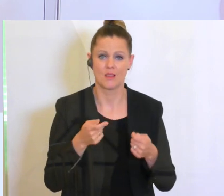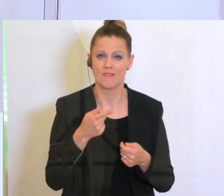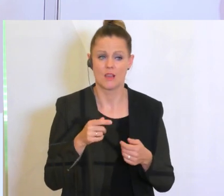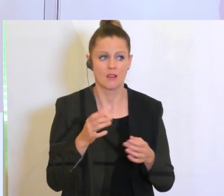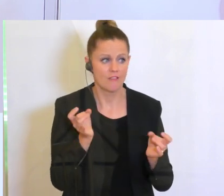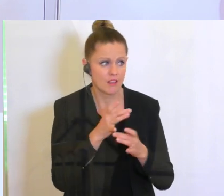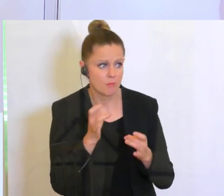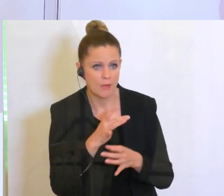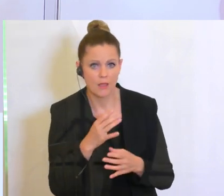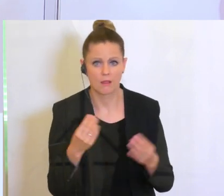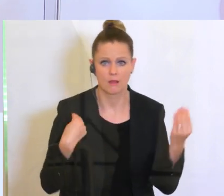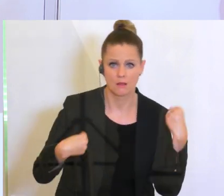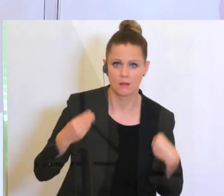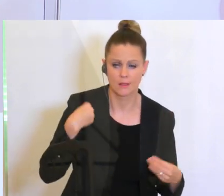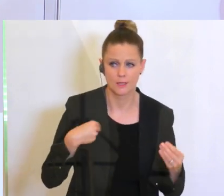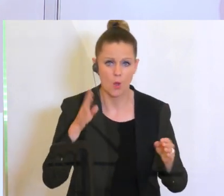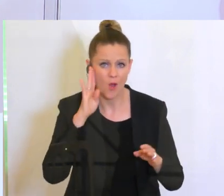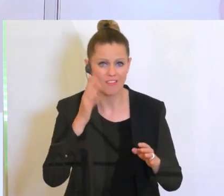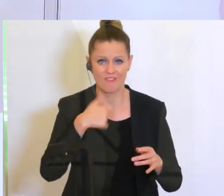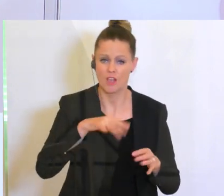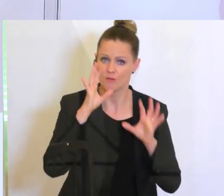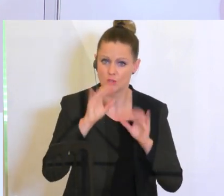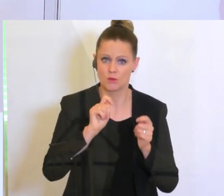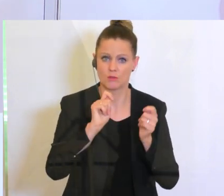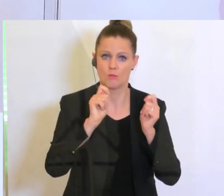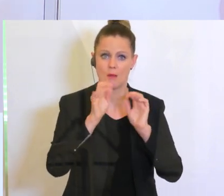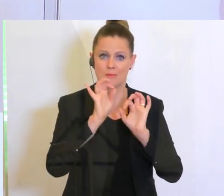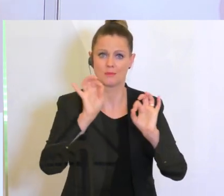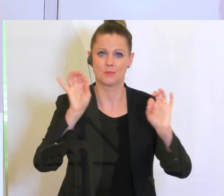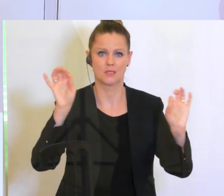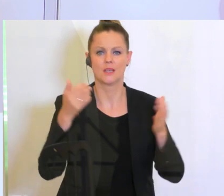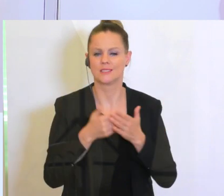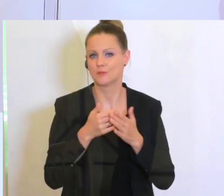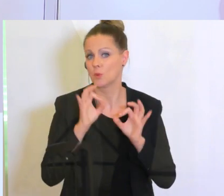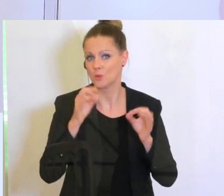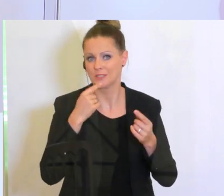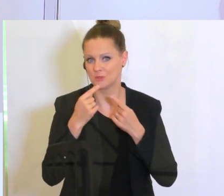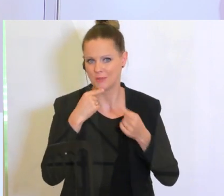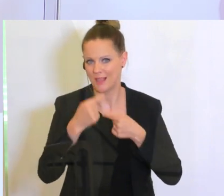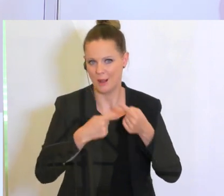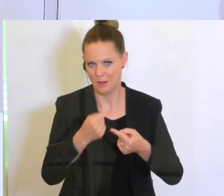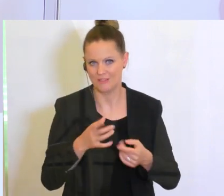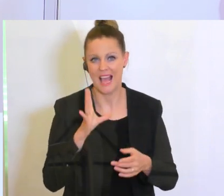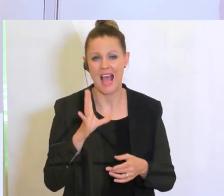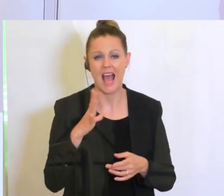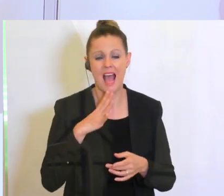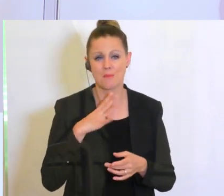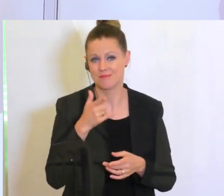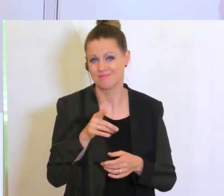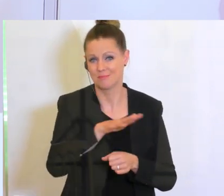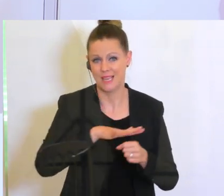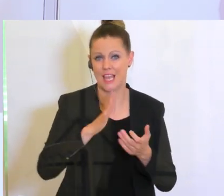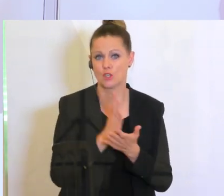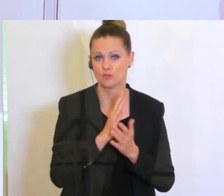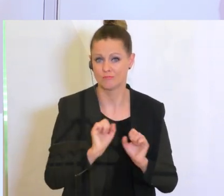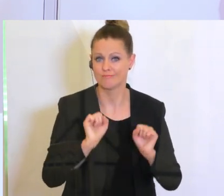auf die Rückmeldungen zu hören und uns zu verbessern und da sind wir auch in guten Gesprächen. Vielleicht nur ein paar Punkte, die bisher aber schon in dem Bereich getan worden sind.